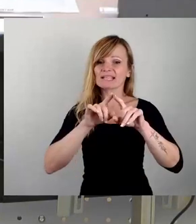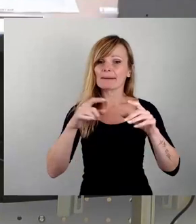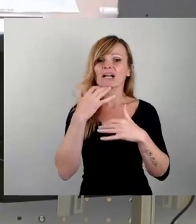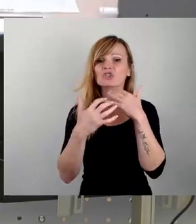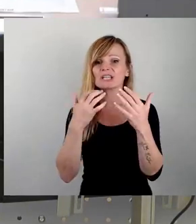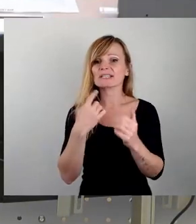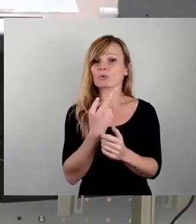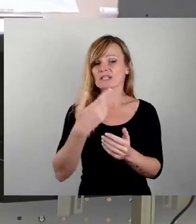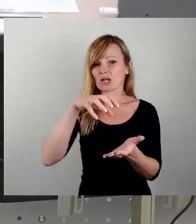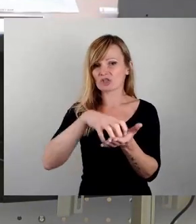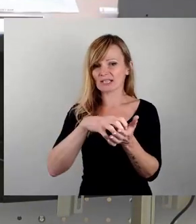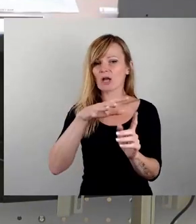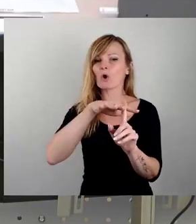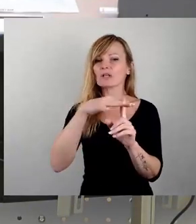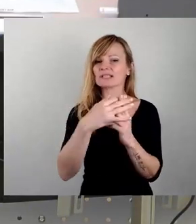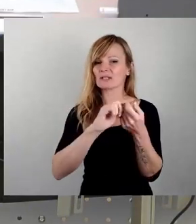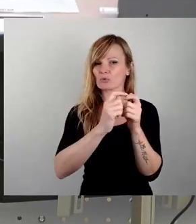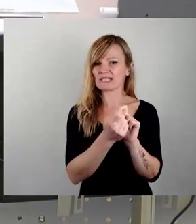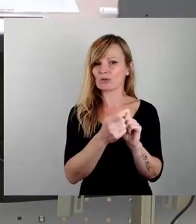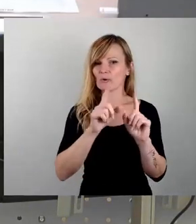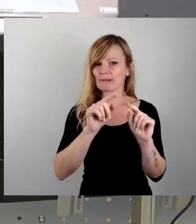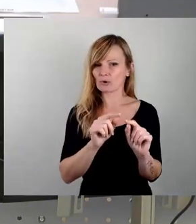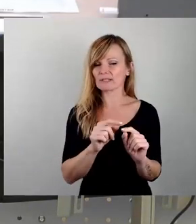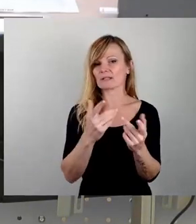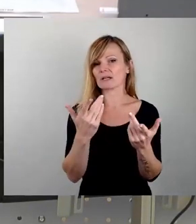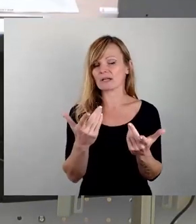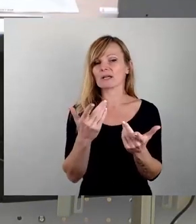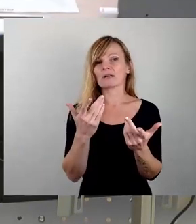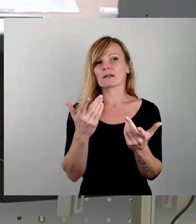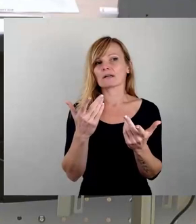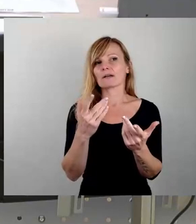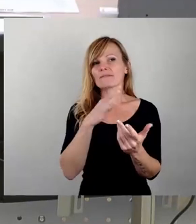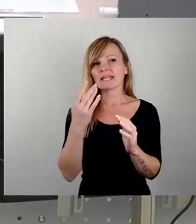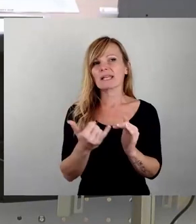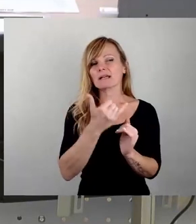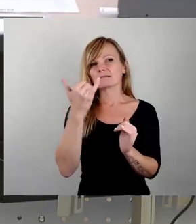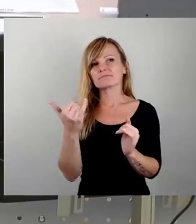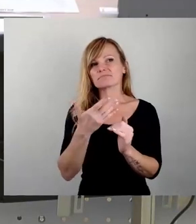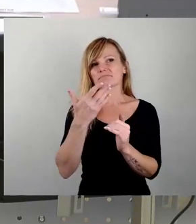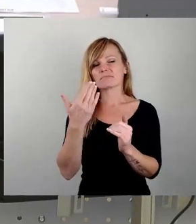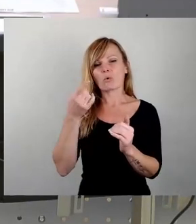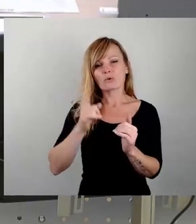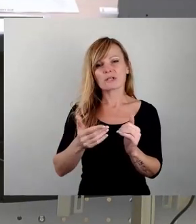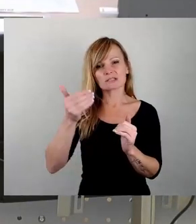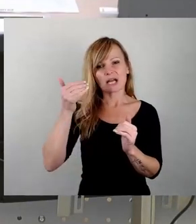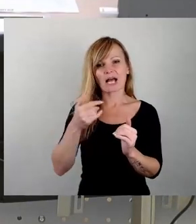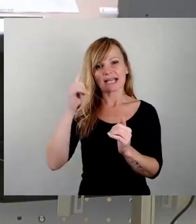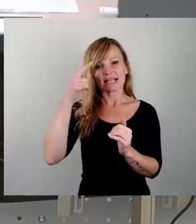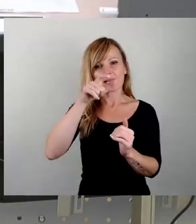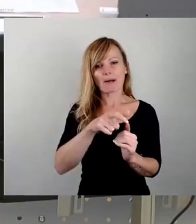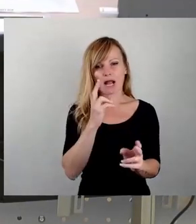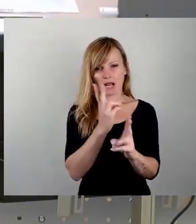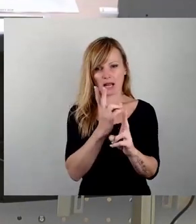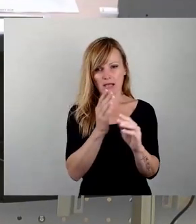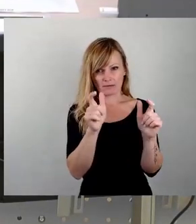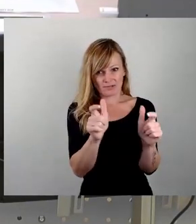Kontextualisierung bedeutet, in einem seit vielen Jahrzehnten oder gar Jahrhunderten im öffentlichen Raum präsenten Denkmal nachträglich aus heutiger